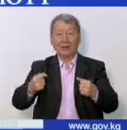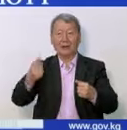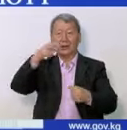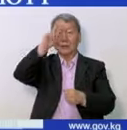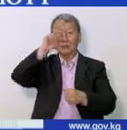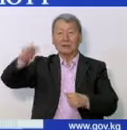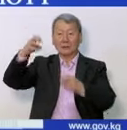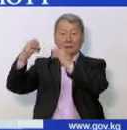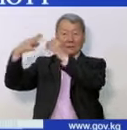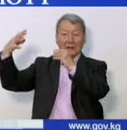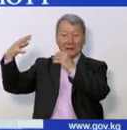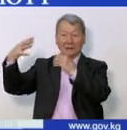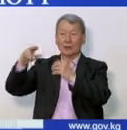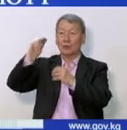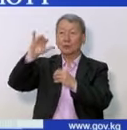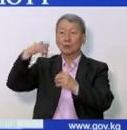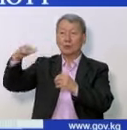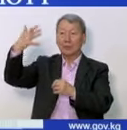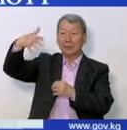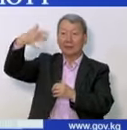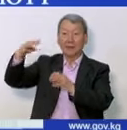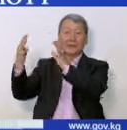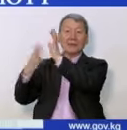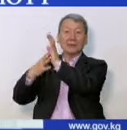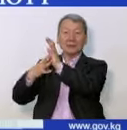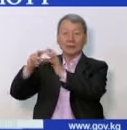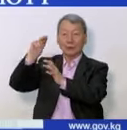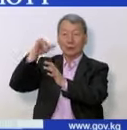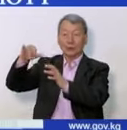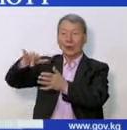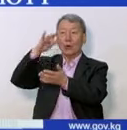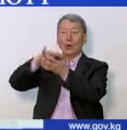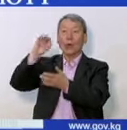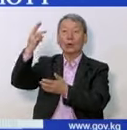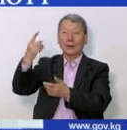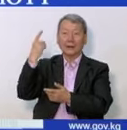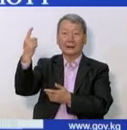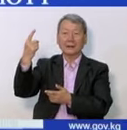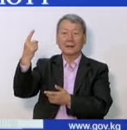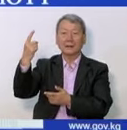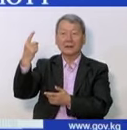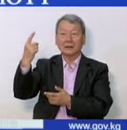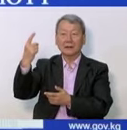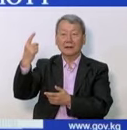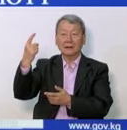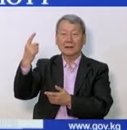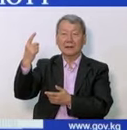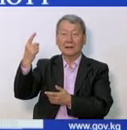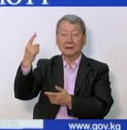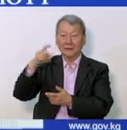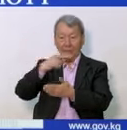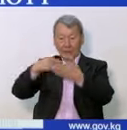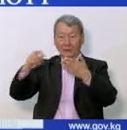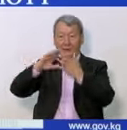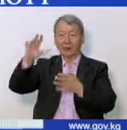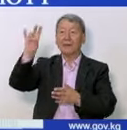15 выписано, в Чуйской области 59, в городе Ош-1 пациент выписан, на